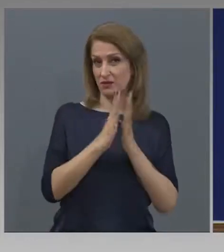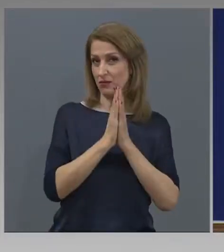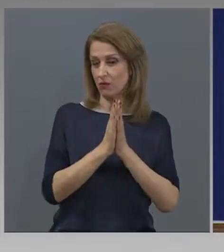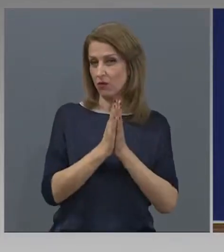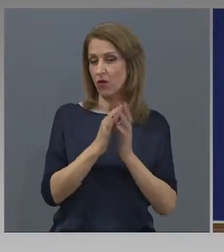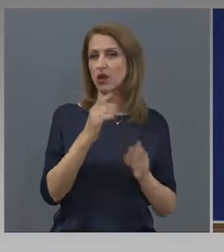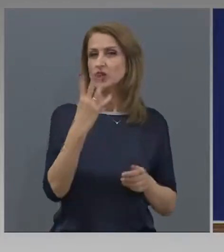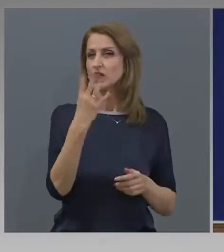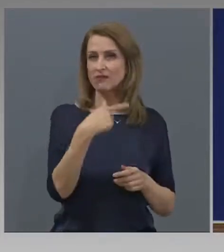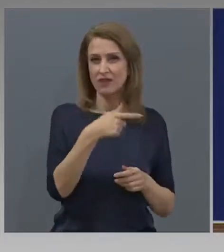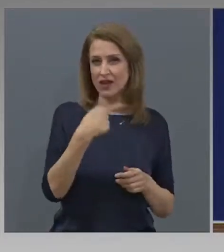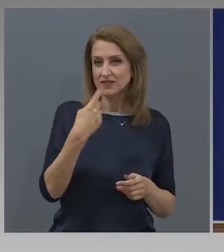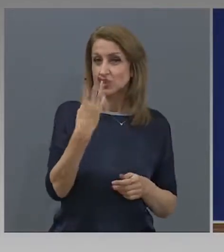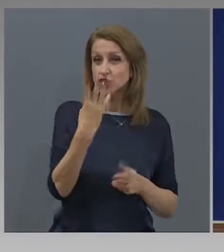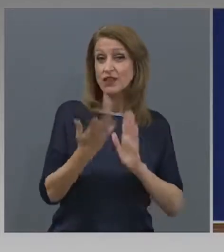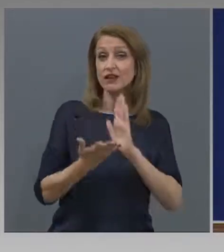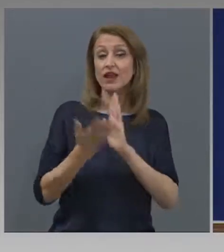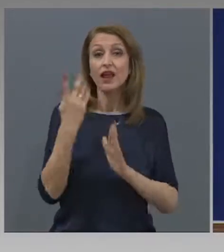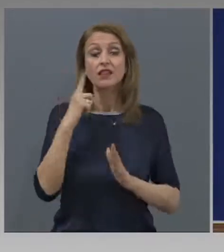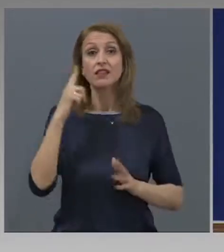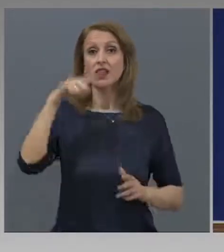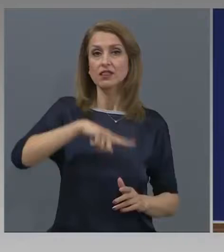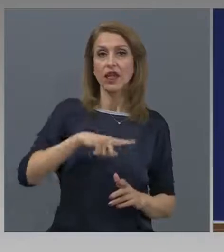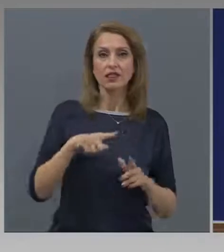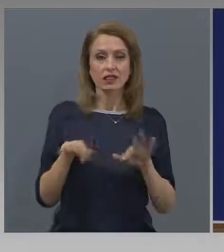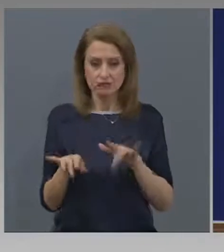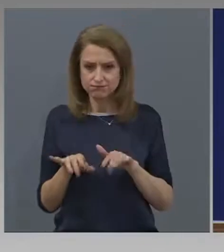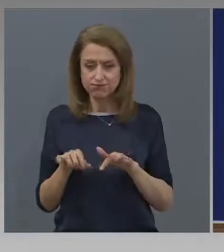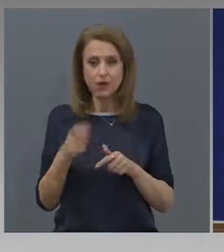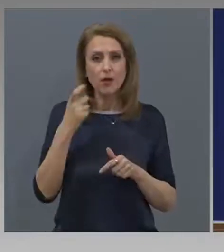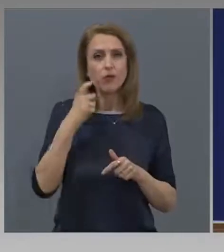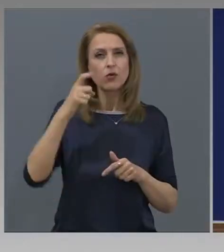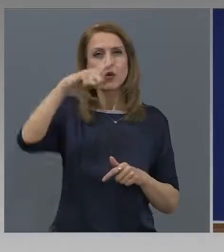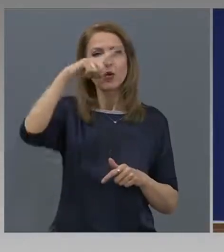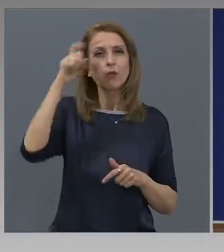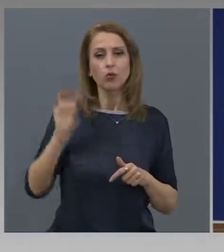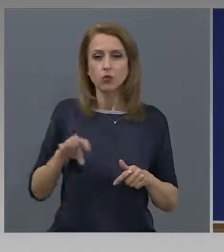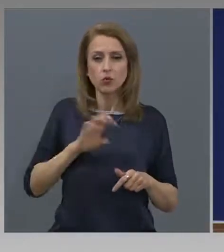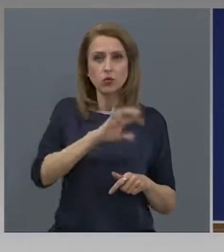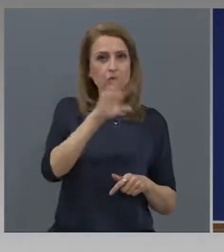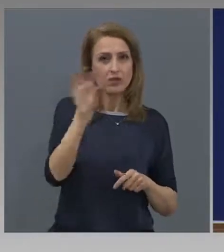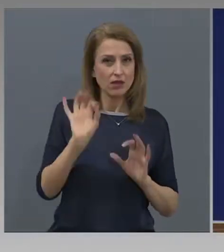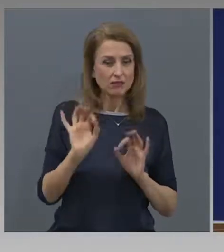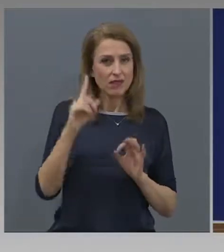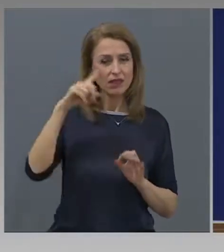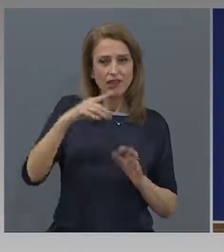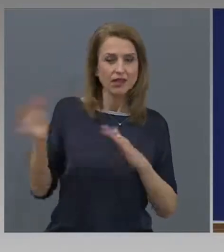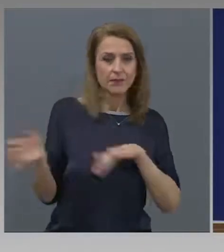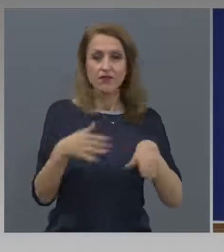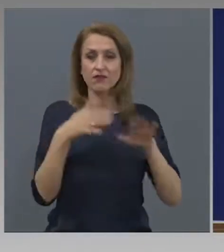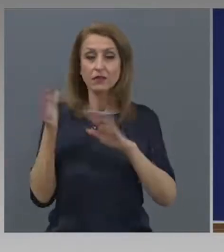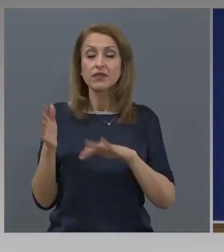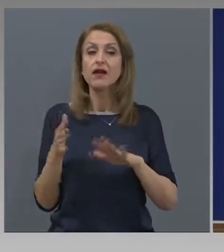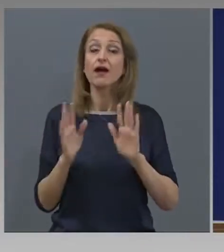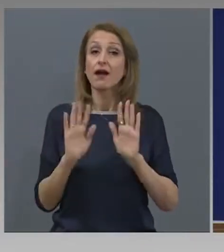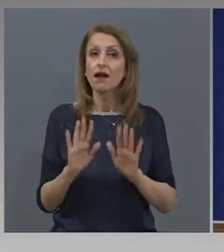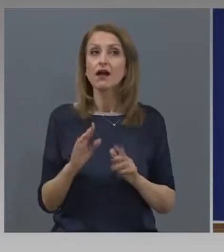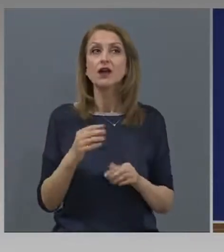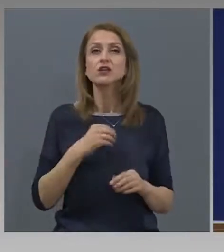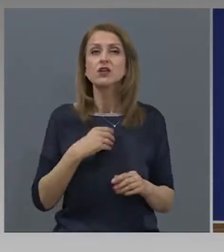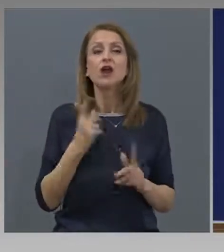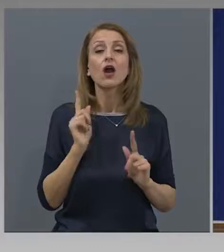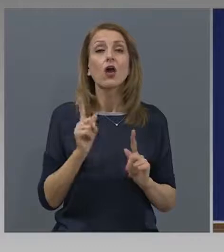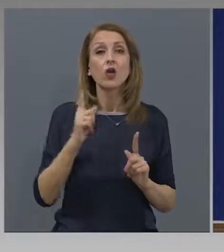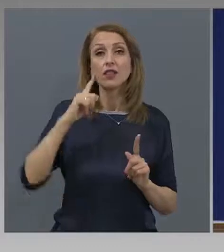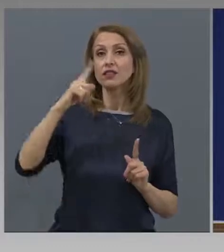4 000 средноднено заявление обработват в бюрата по труда на ден. Да кажете в кой ден има регистрирани най-много